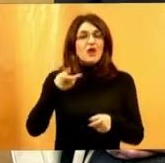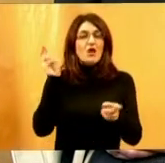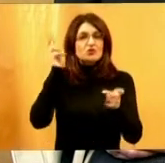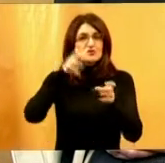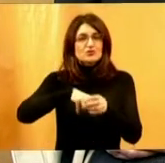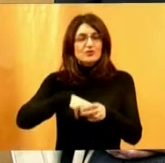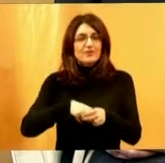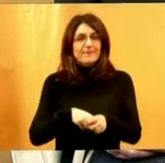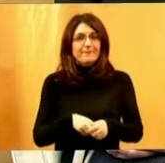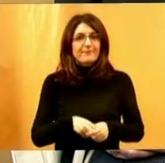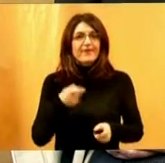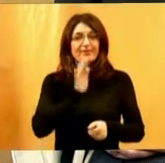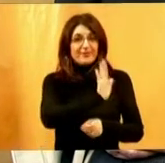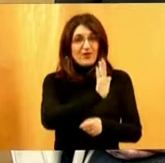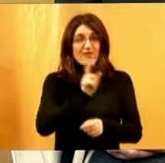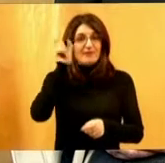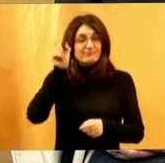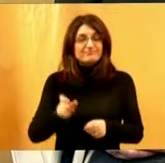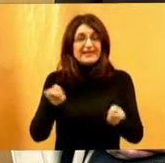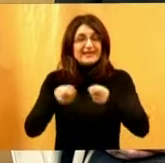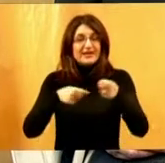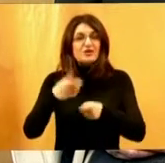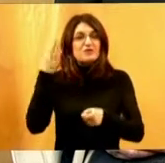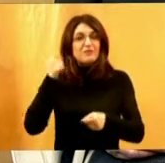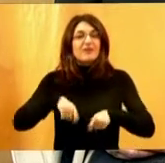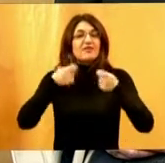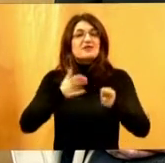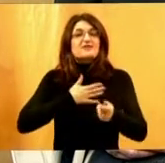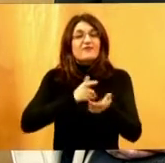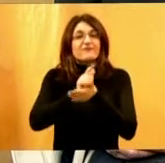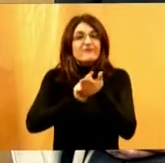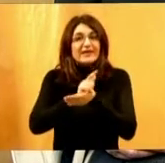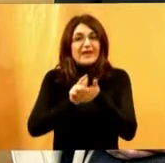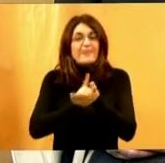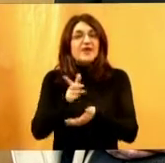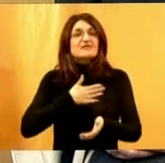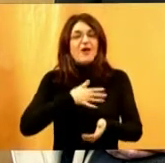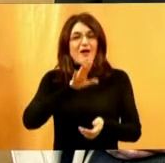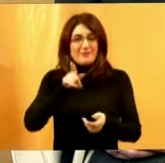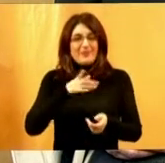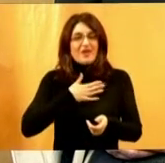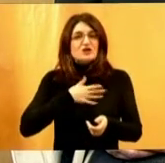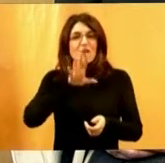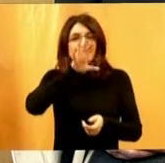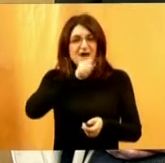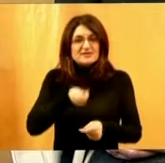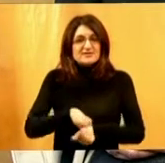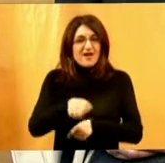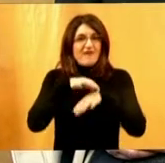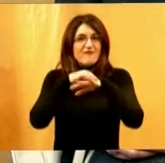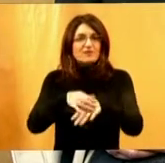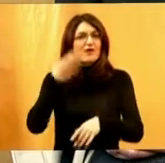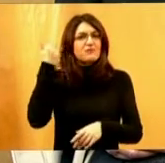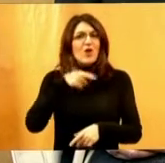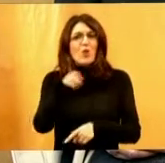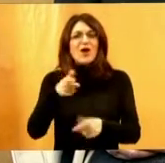i njihovi igrači su učestvovali svoje vrijeme i sa našim psimovodičima, bili u različitim